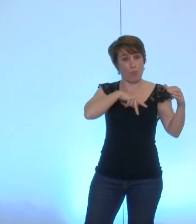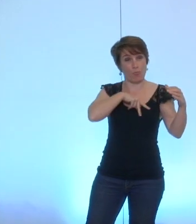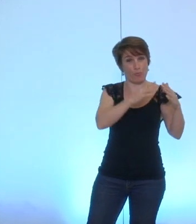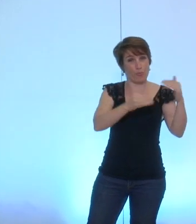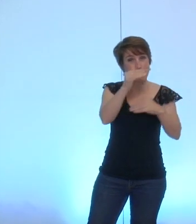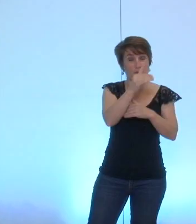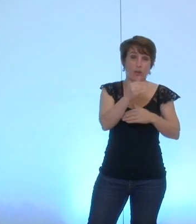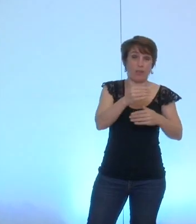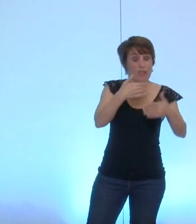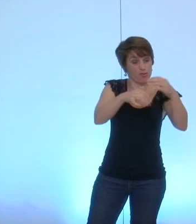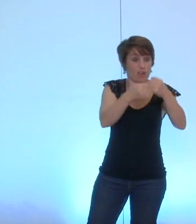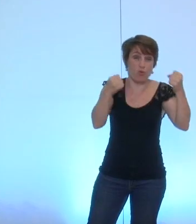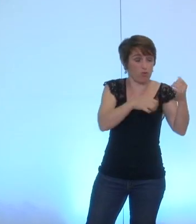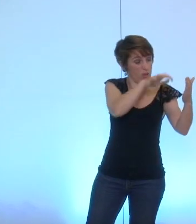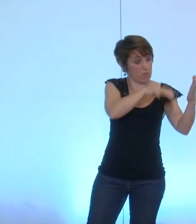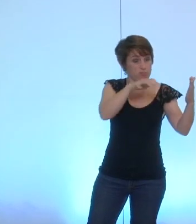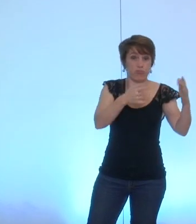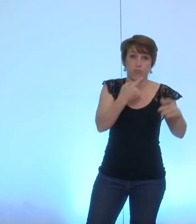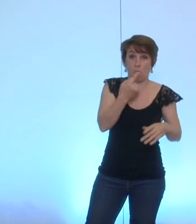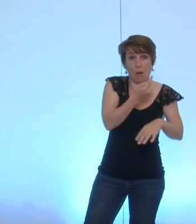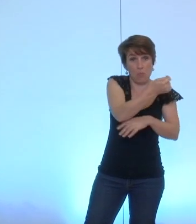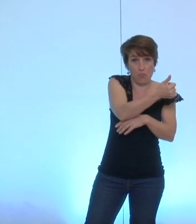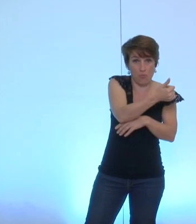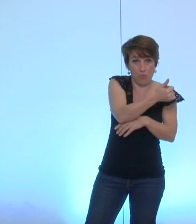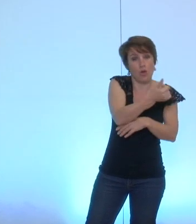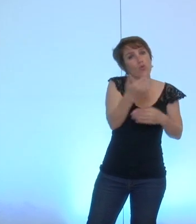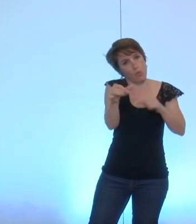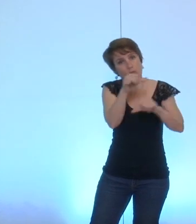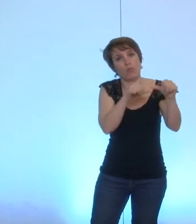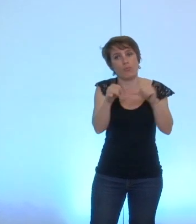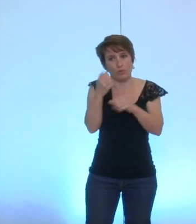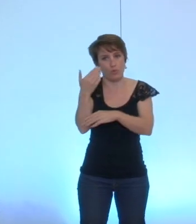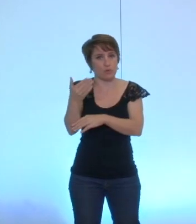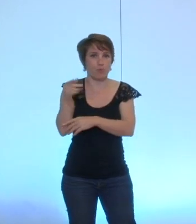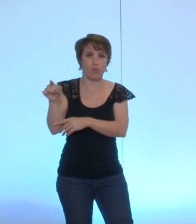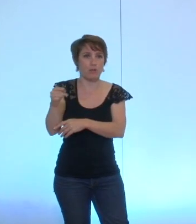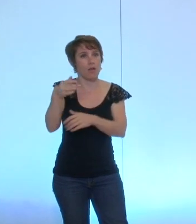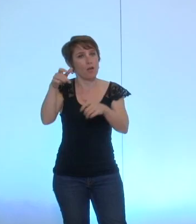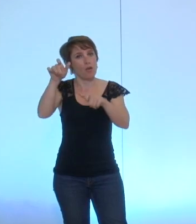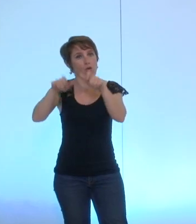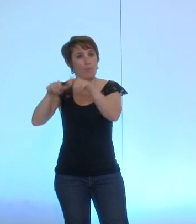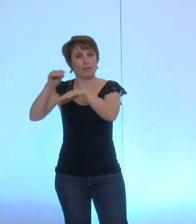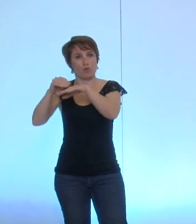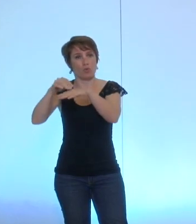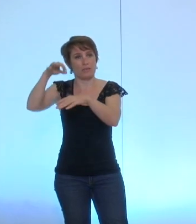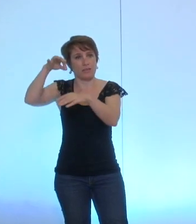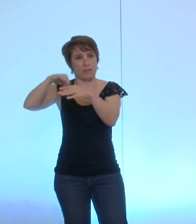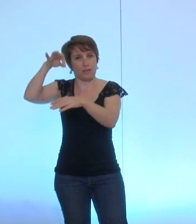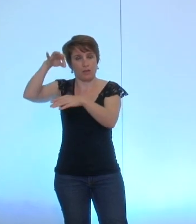mandat précédent et que donc les droits des conseils municipaux d'opposition sont bien relativement améliorés.